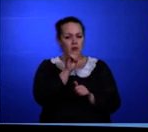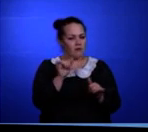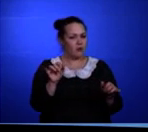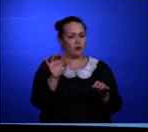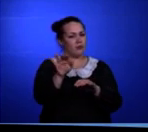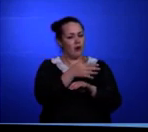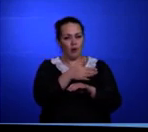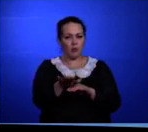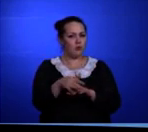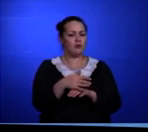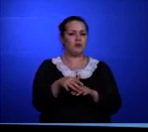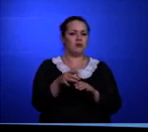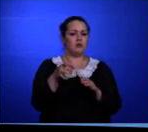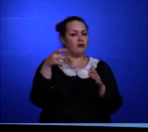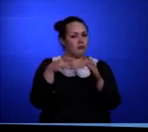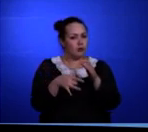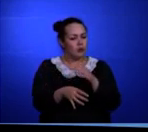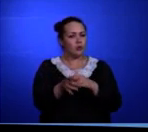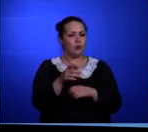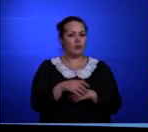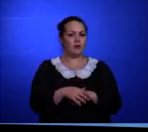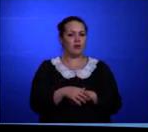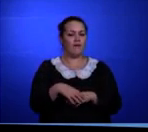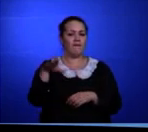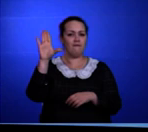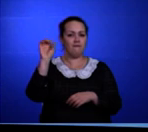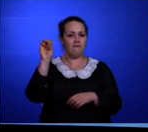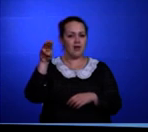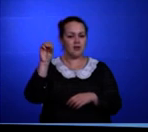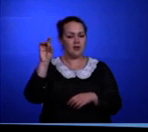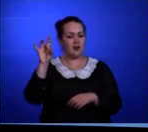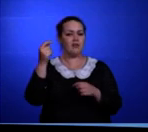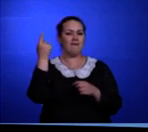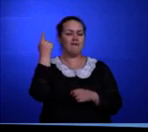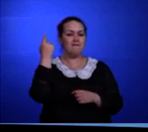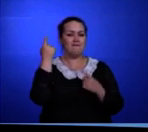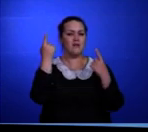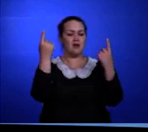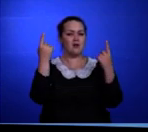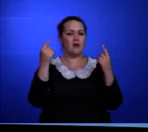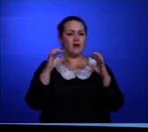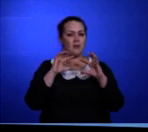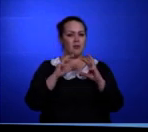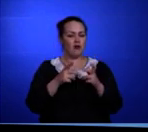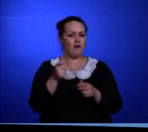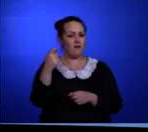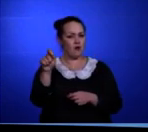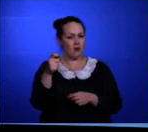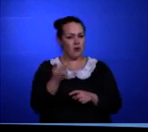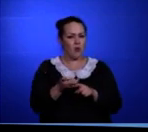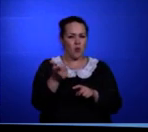улице, в метро. Ветераны Великой Мировой Войны уже очень